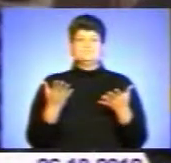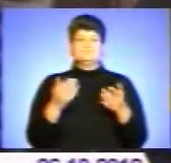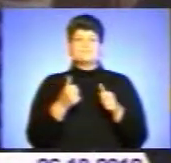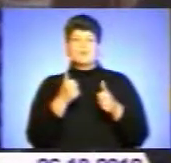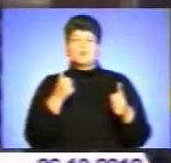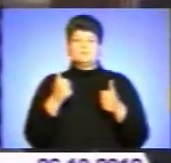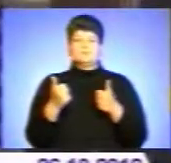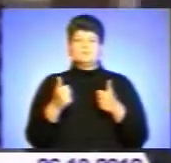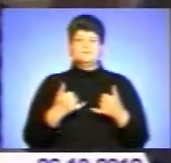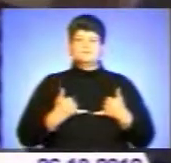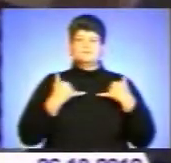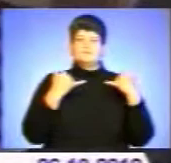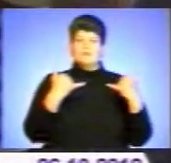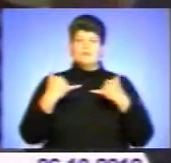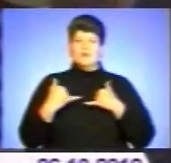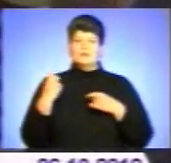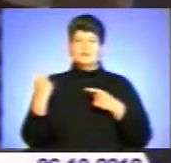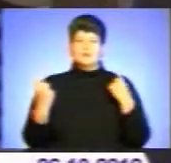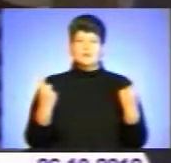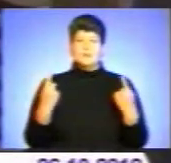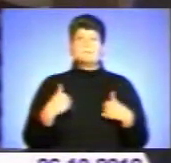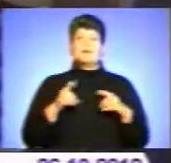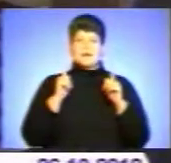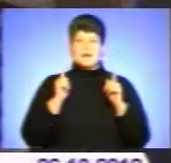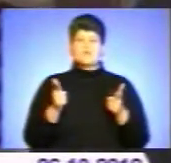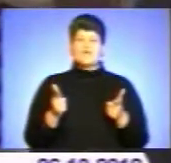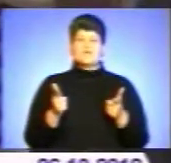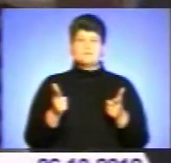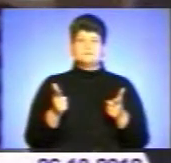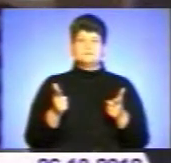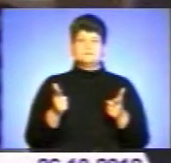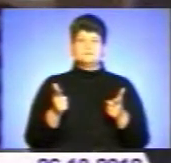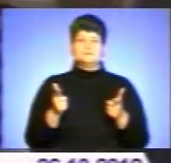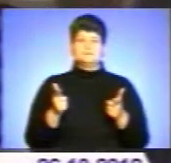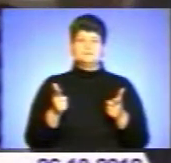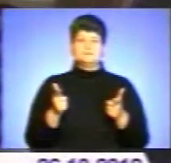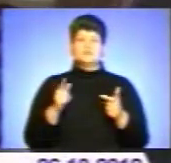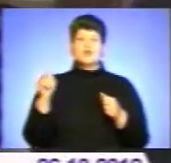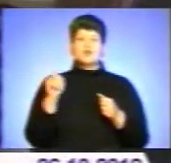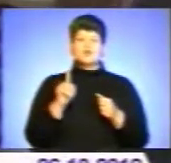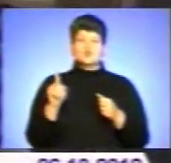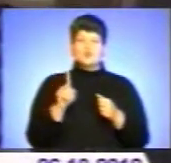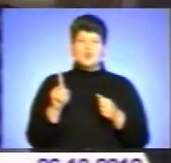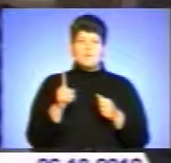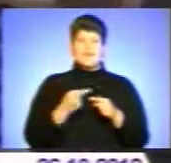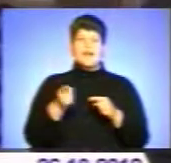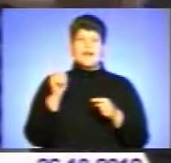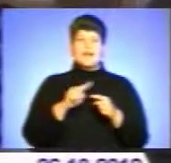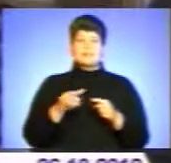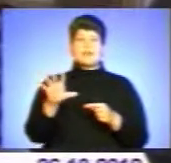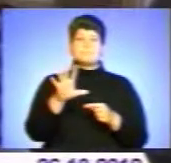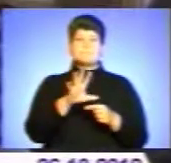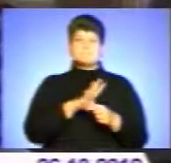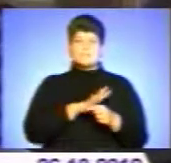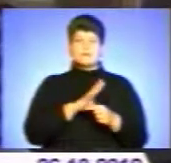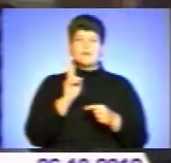Ми готові, щоб це було, як